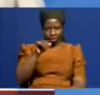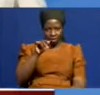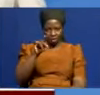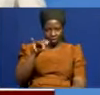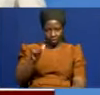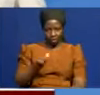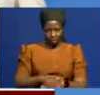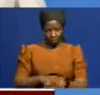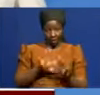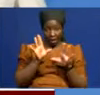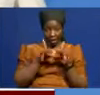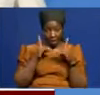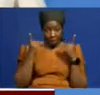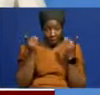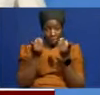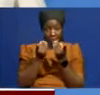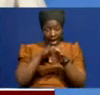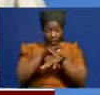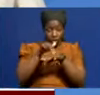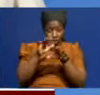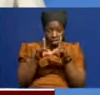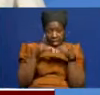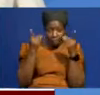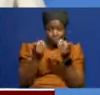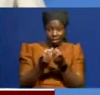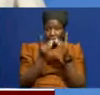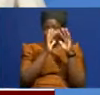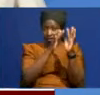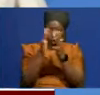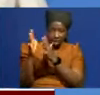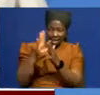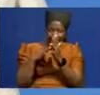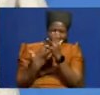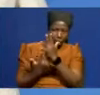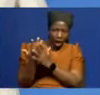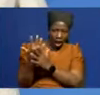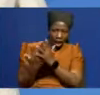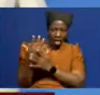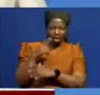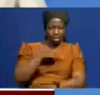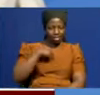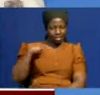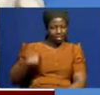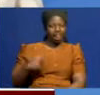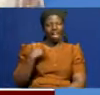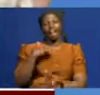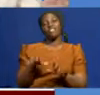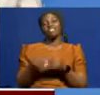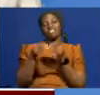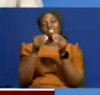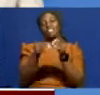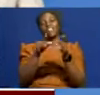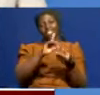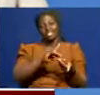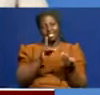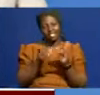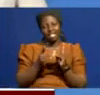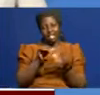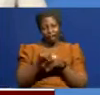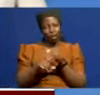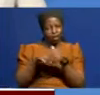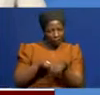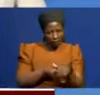taifa ya usimamizi wa misitu na nyasi ya China imetoa data za ufuatiliaji wa